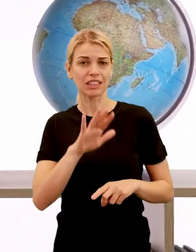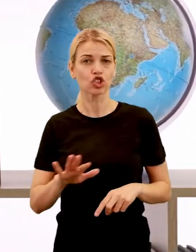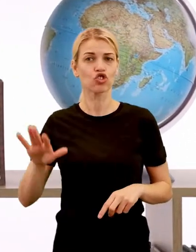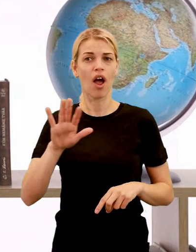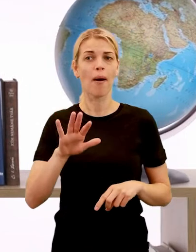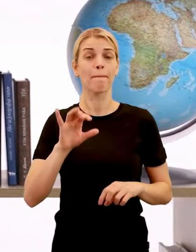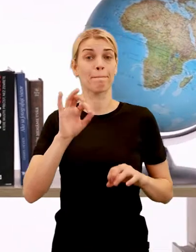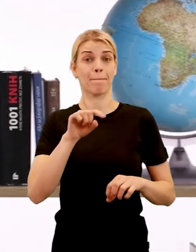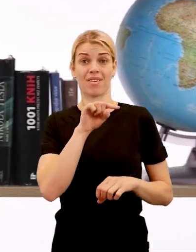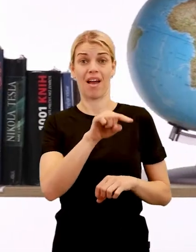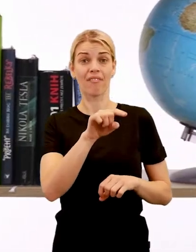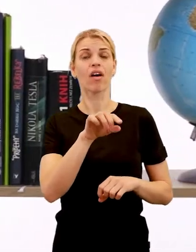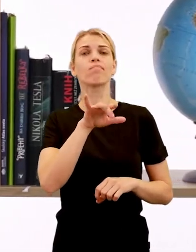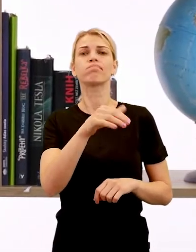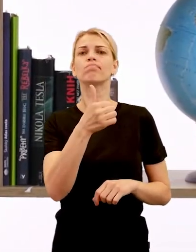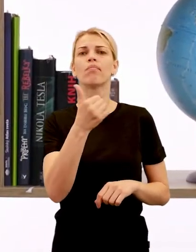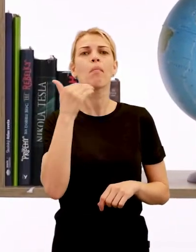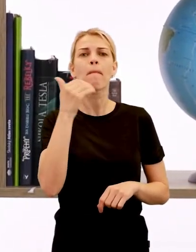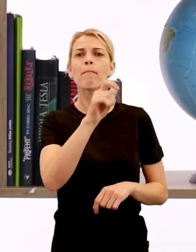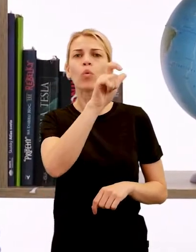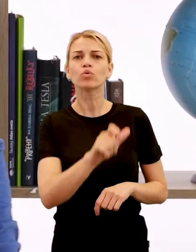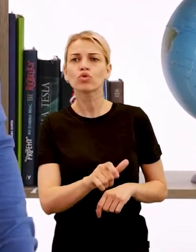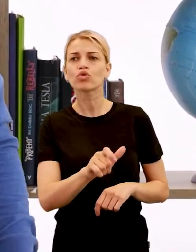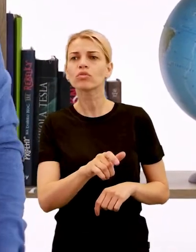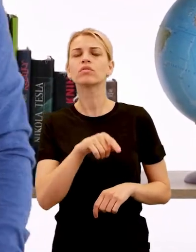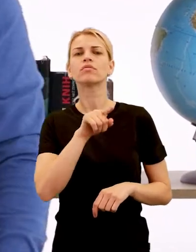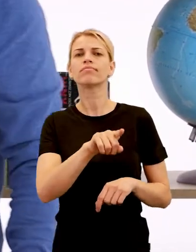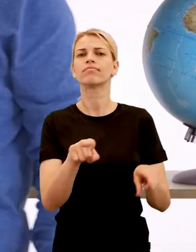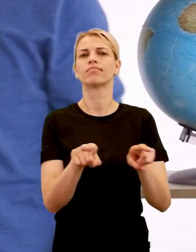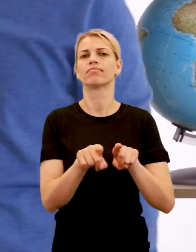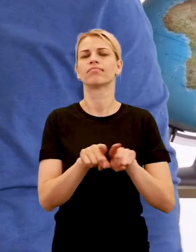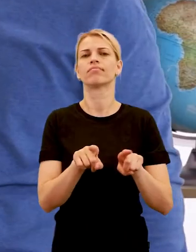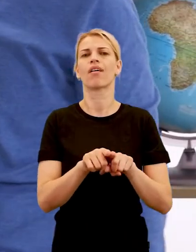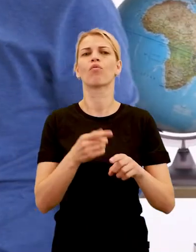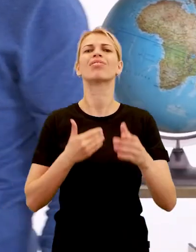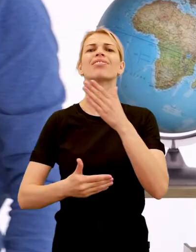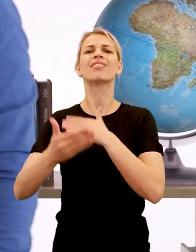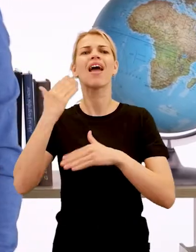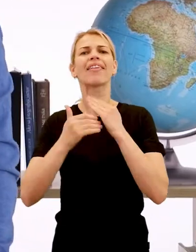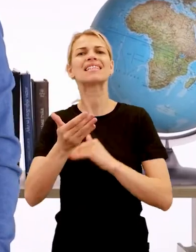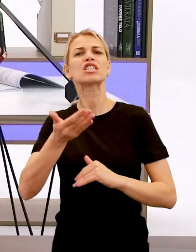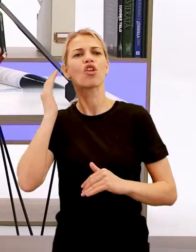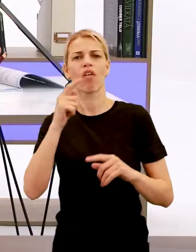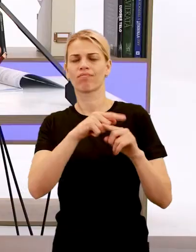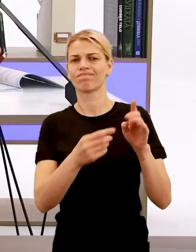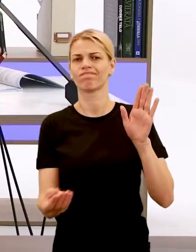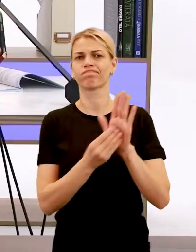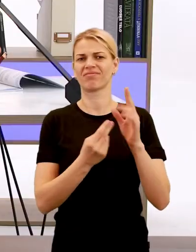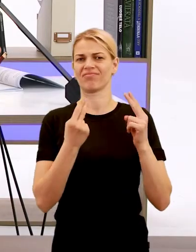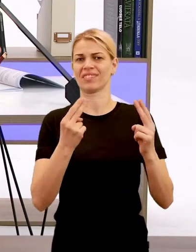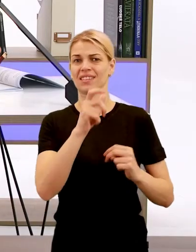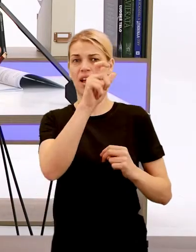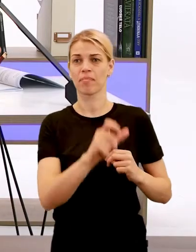jeden muž, ktorý sa zapísal do dejín Slovanov. Pretože